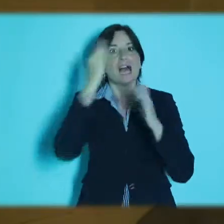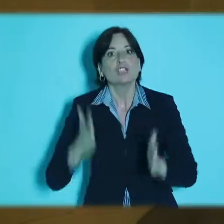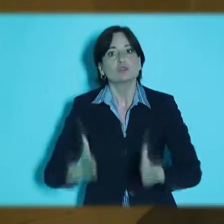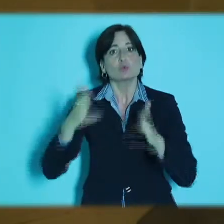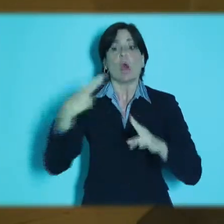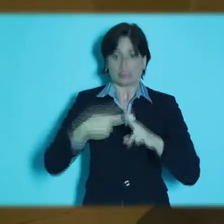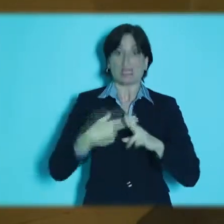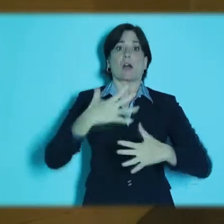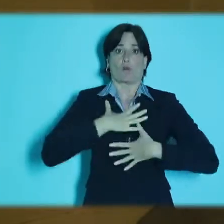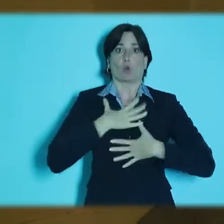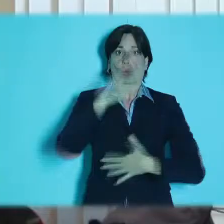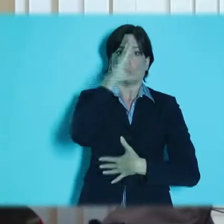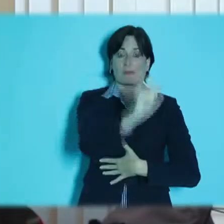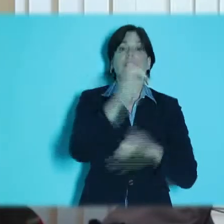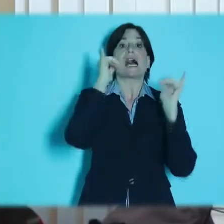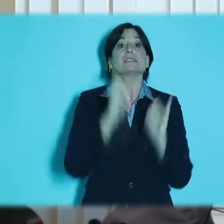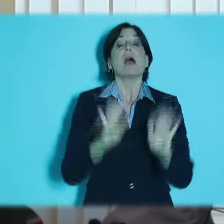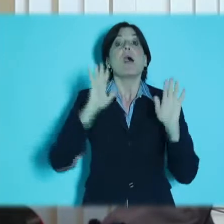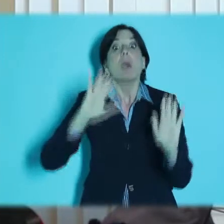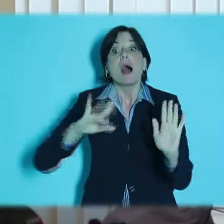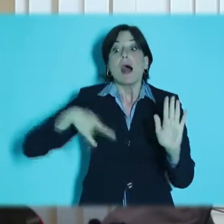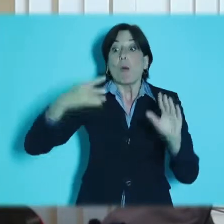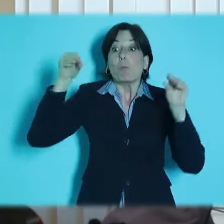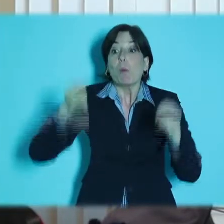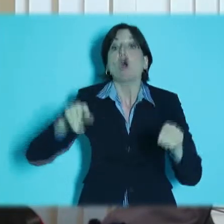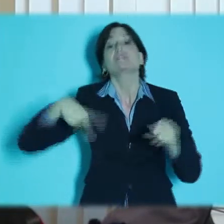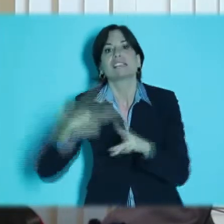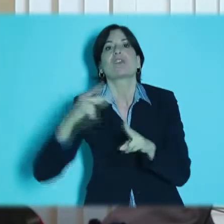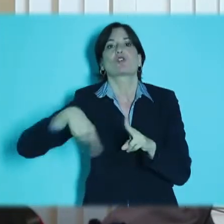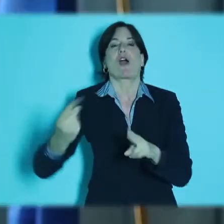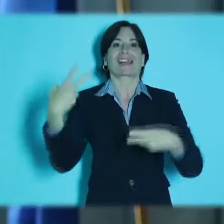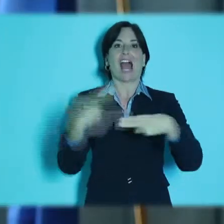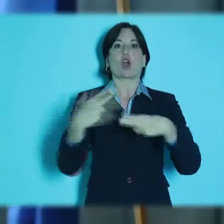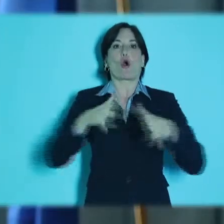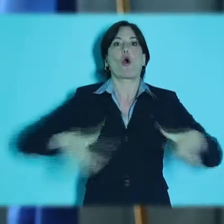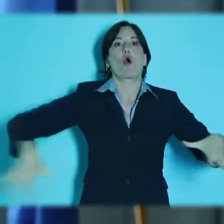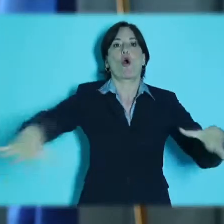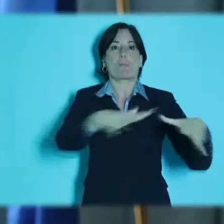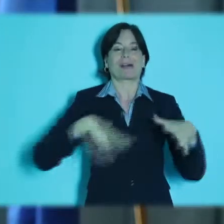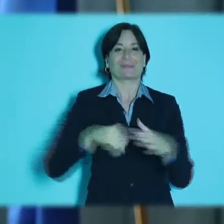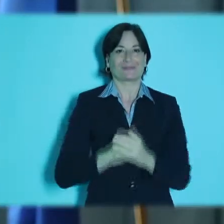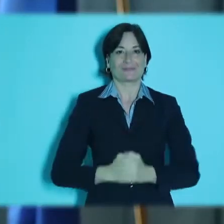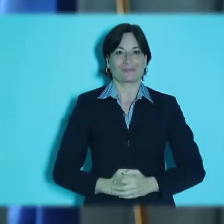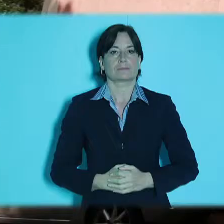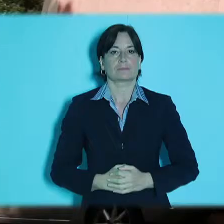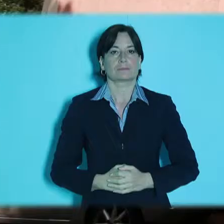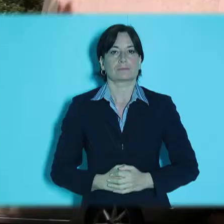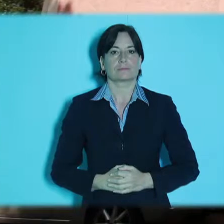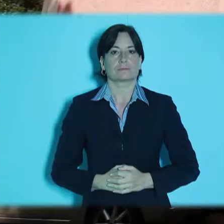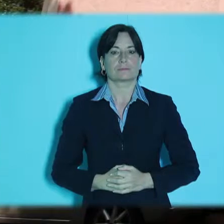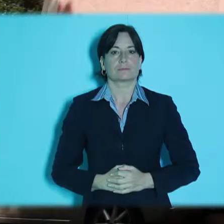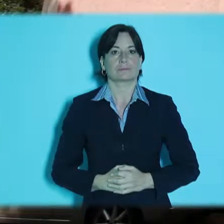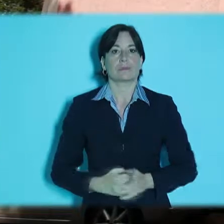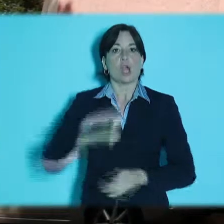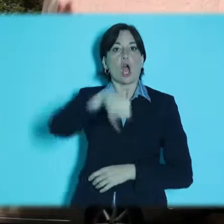servizi e quelle strutture che servono a noi, che però sono collocate e posizionate perché servano anche alla città. Il Job